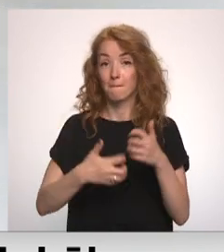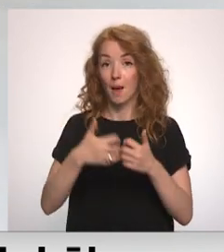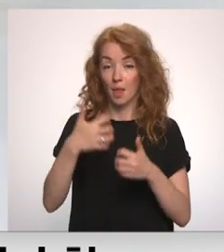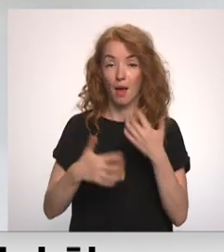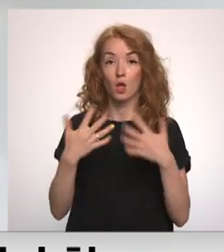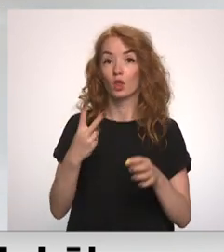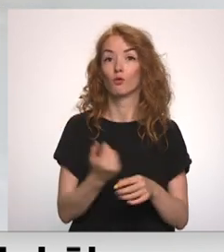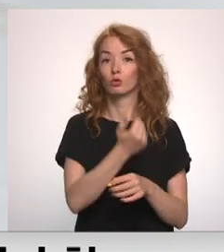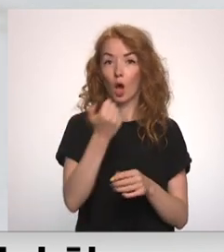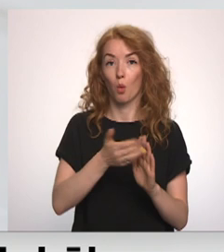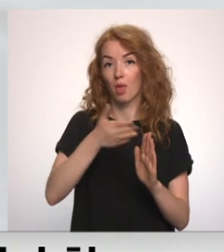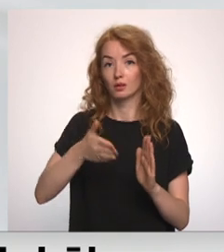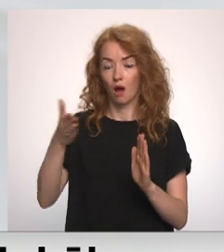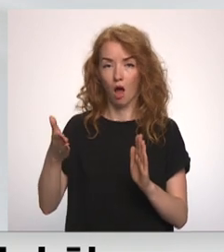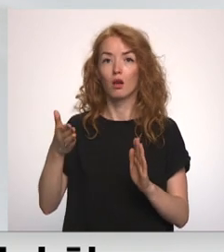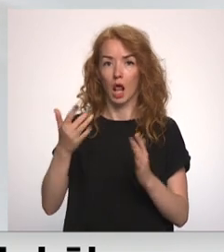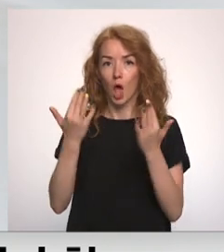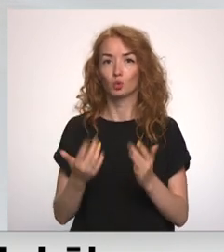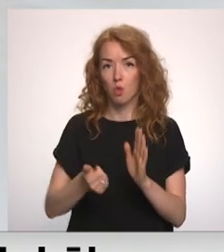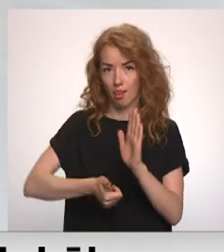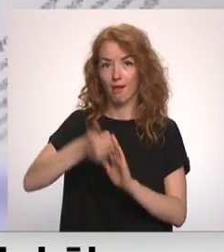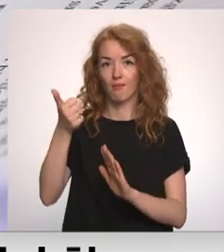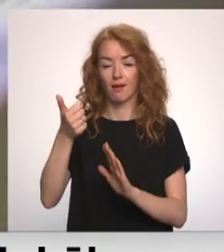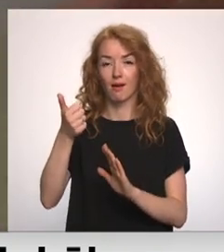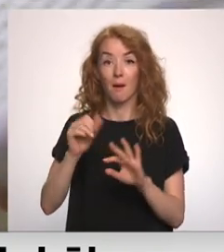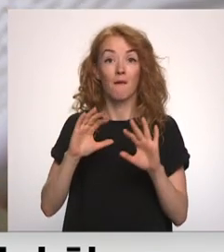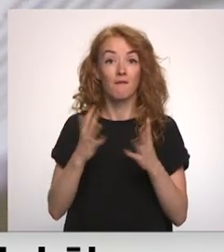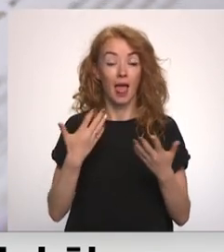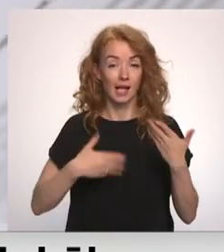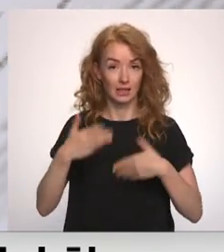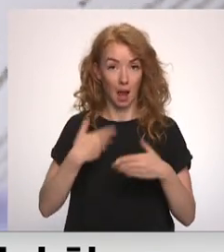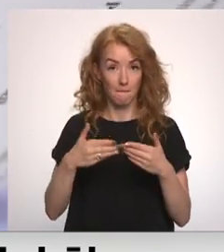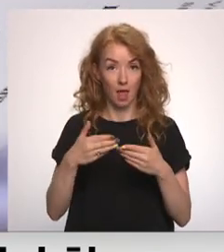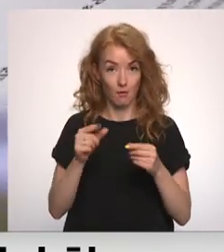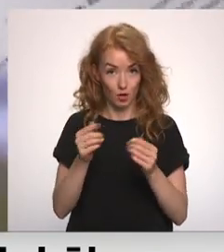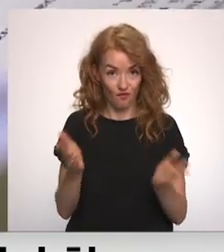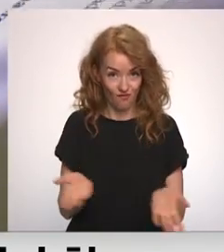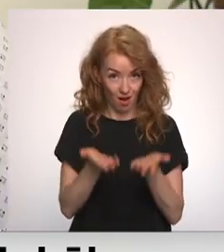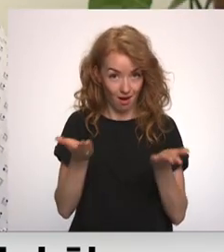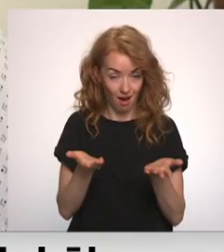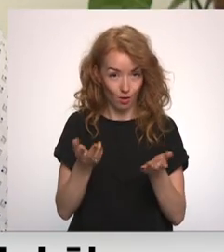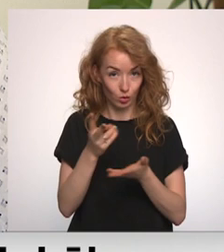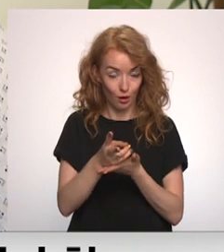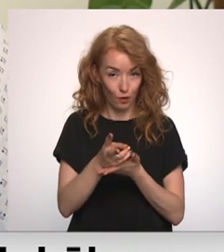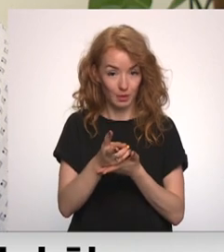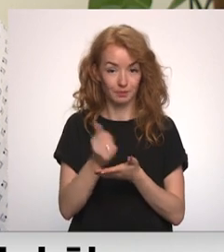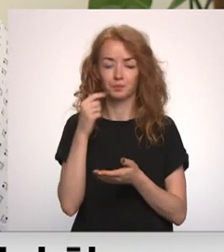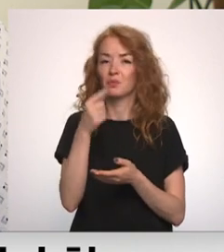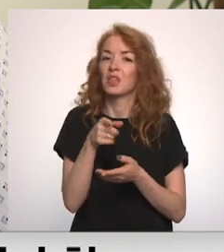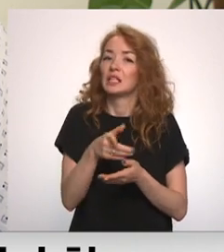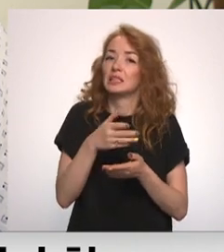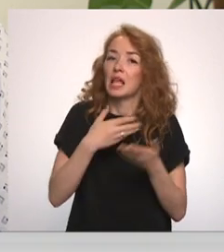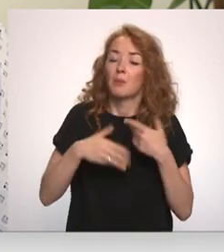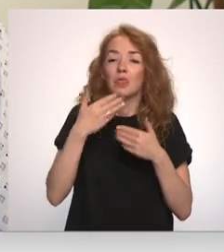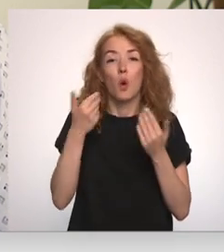gan jau divus gadus pēc kārtas ir augstāki sasniegumi. Vai eksāmeni palikuši vieglāki? Es nepaties, ka viņš ir vieglāks.